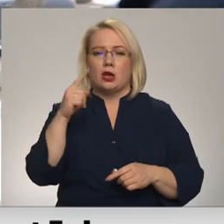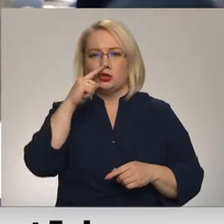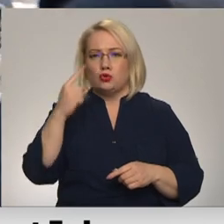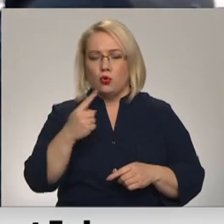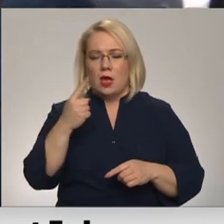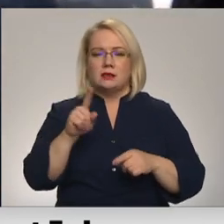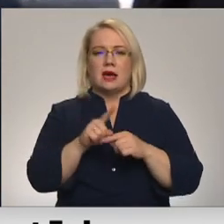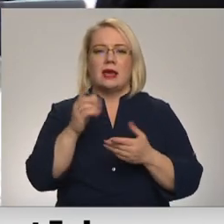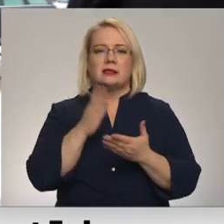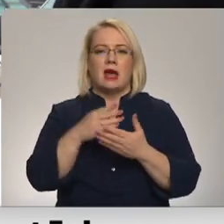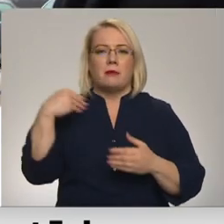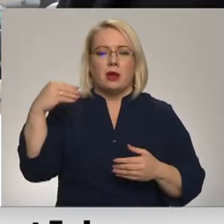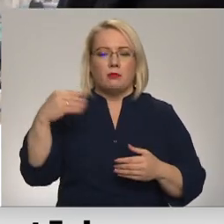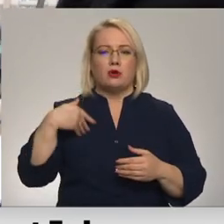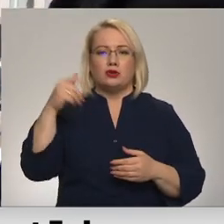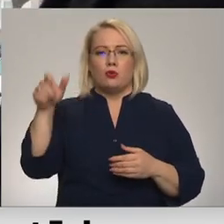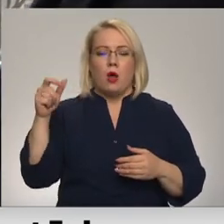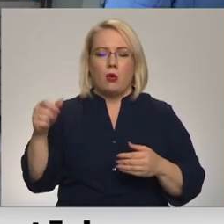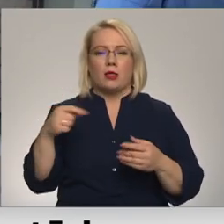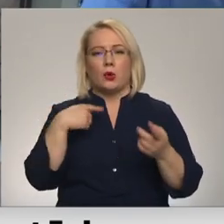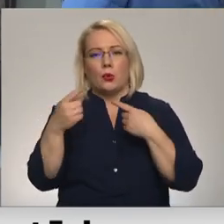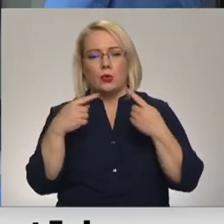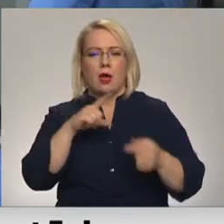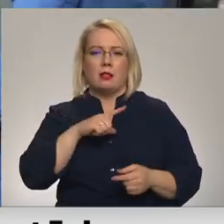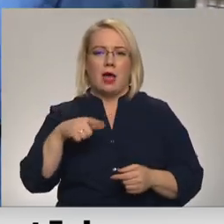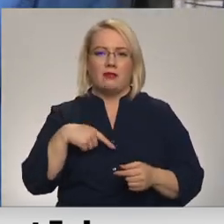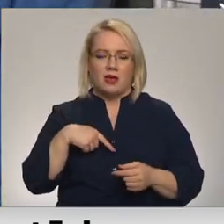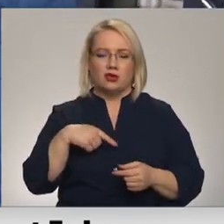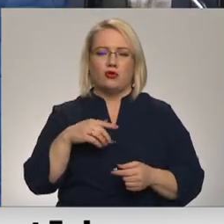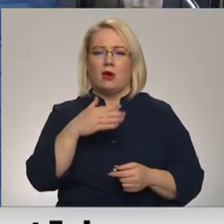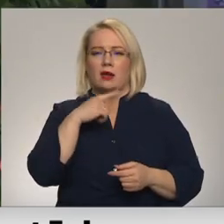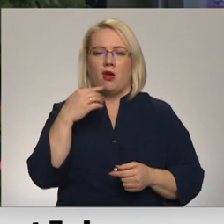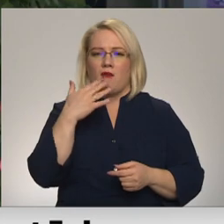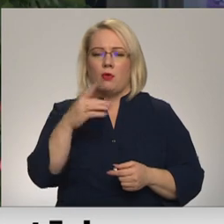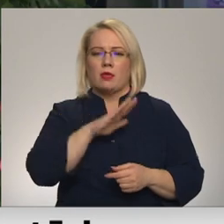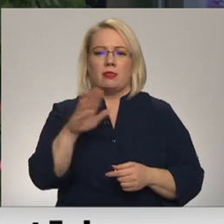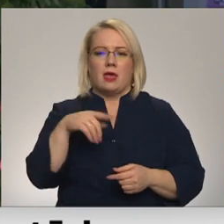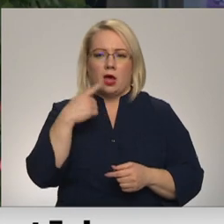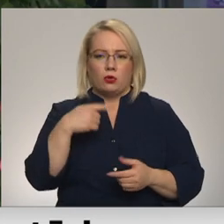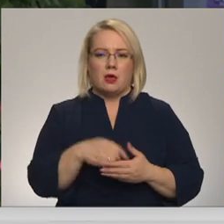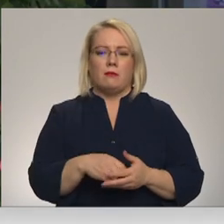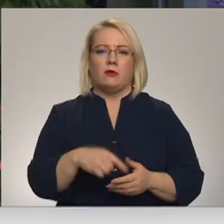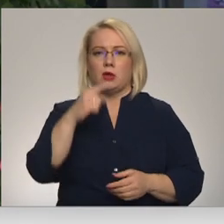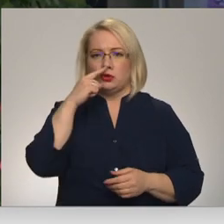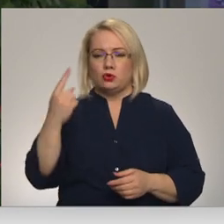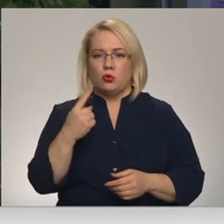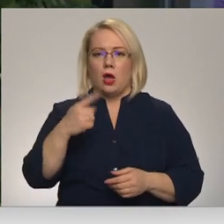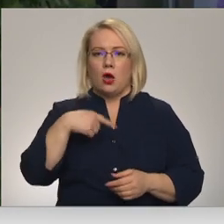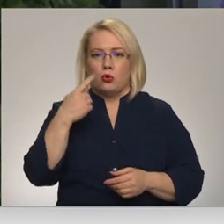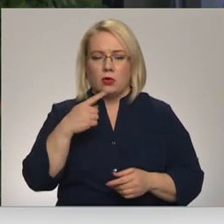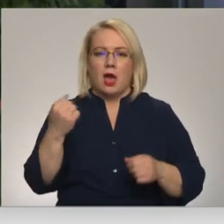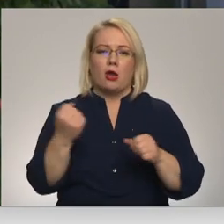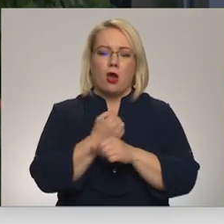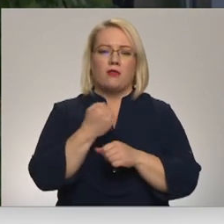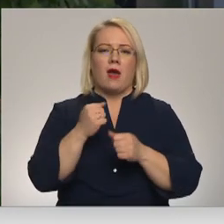skolēni savā starpā dot priekšroku saziņai latviešu neviskrievu valodā. Stundā mēs runājam un arī lauzīti,